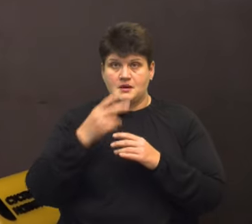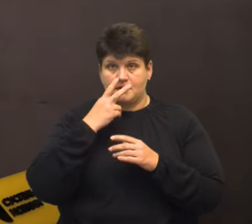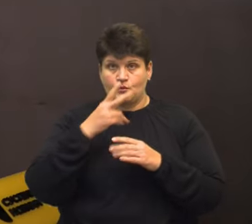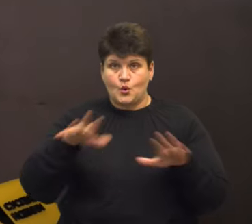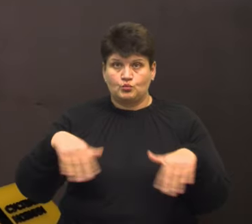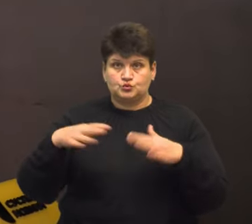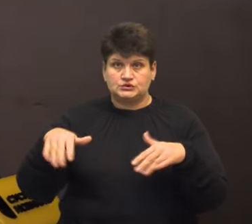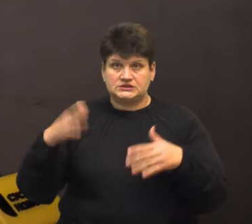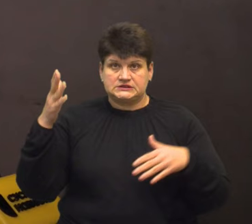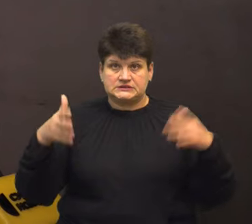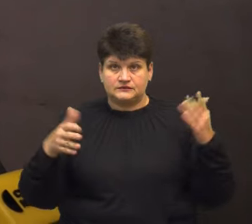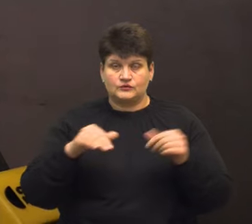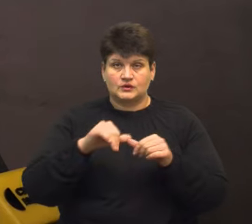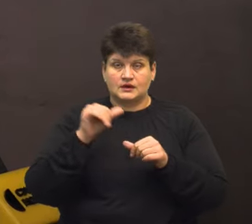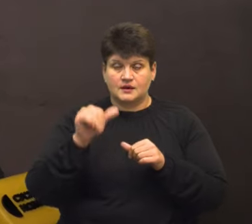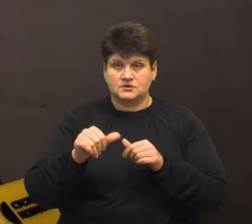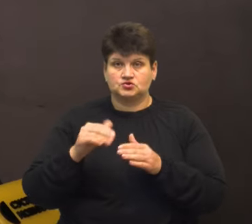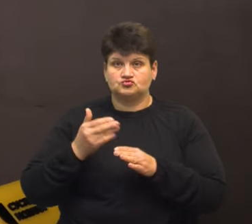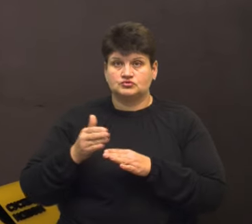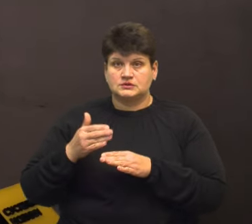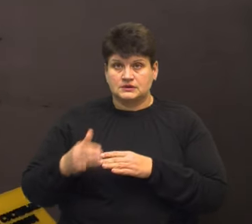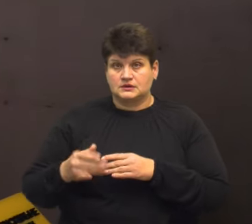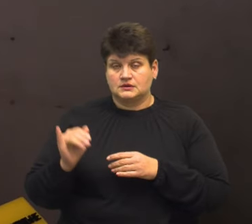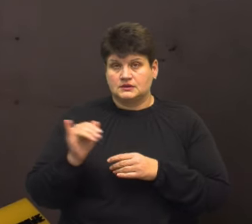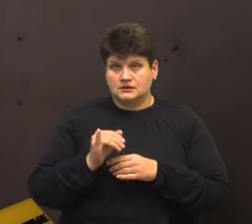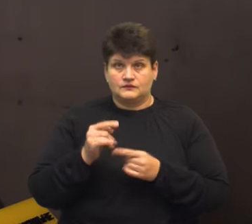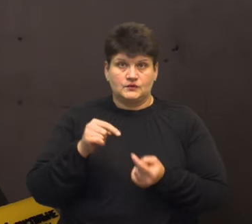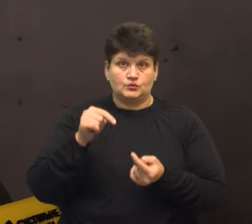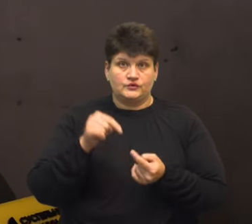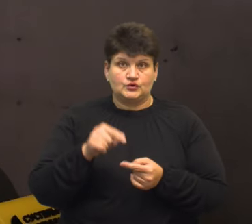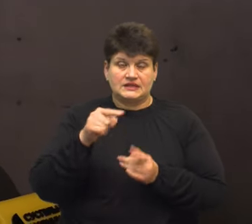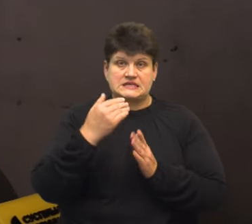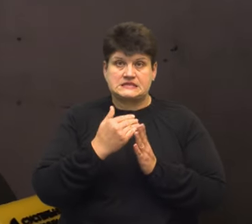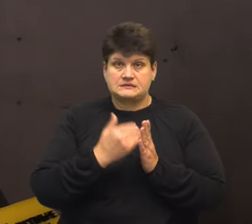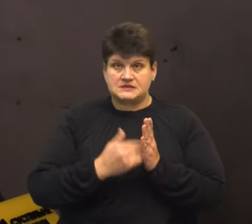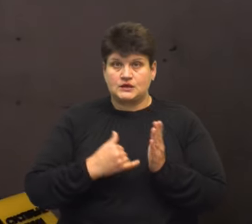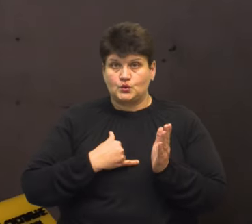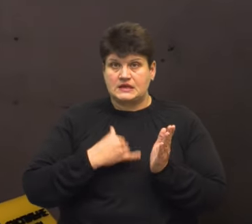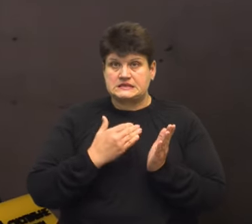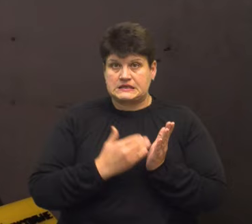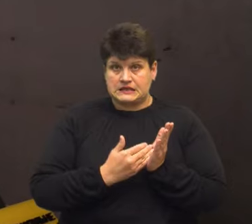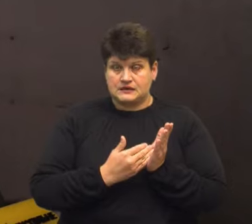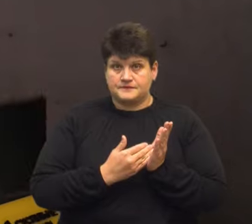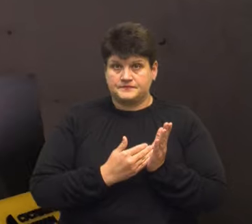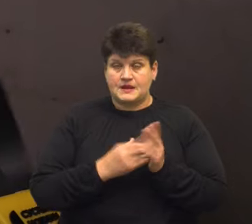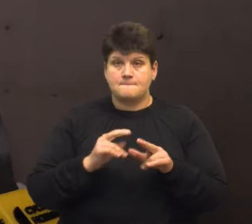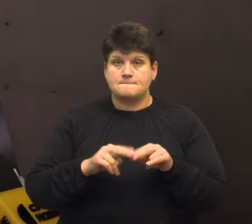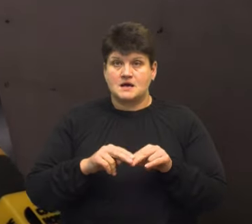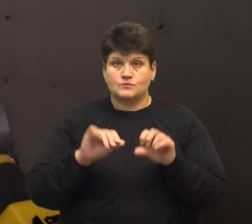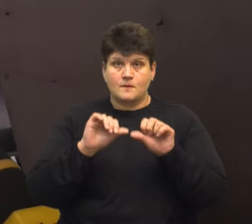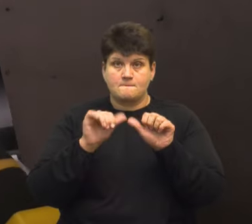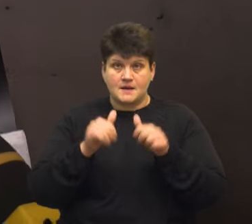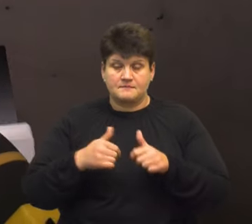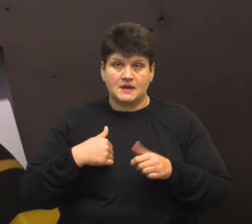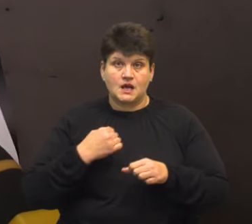в деяких частинах пам'ятки, і відповідно до тих списків, які в нас є, і паспорт пам'ятки, ми